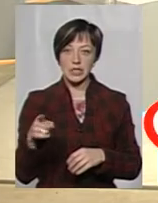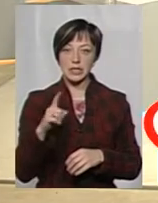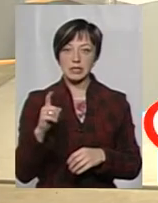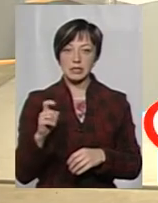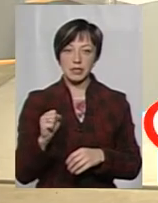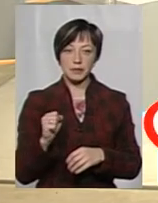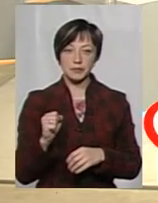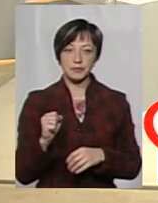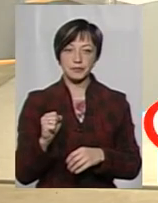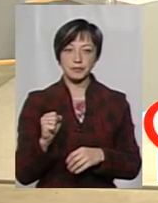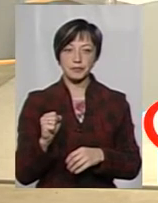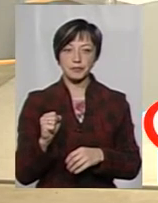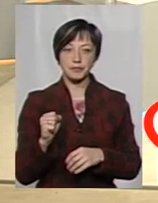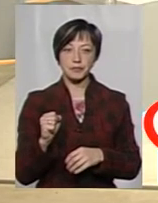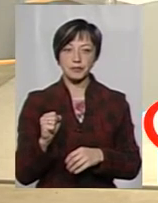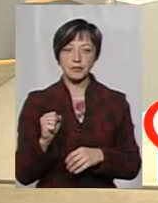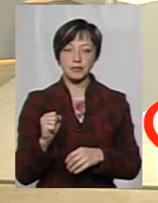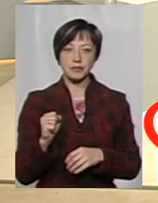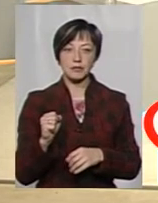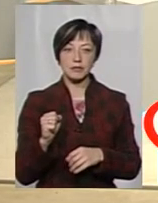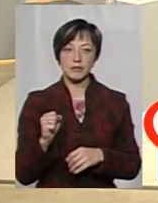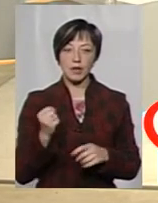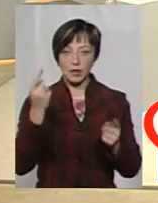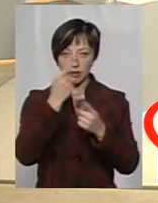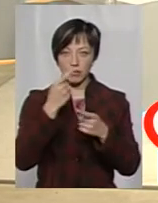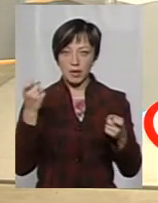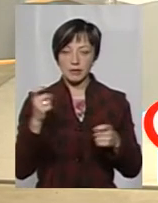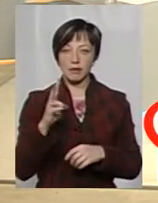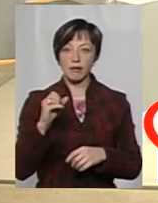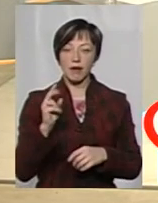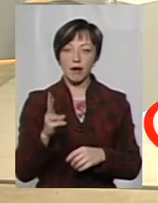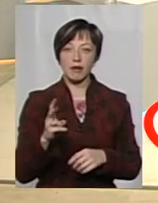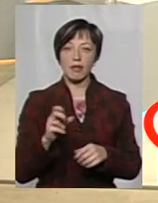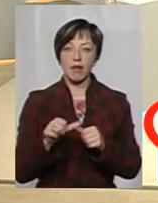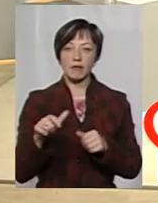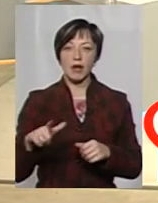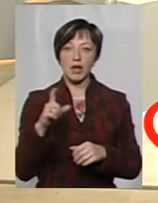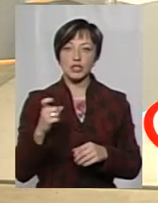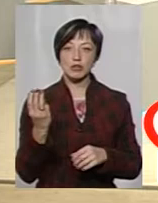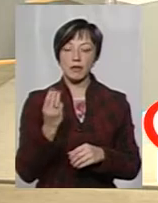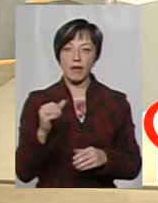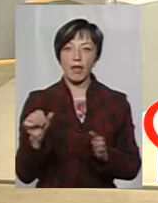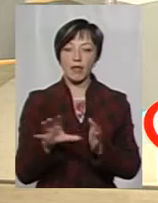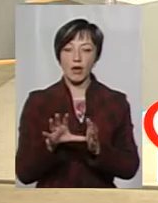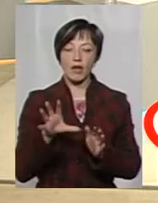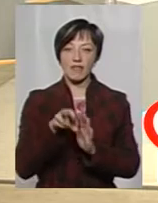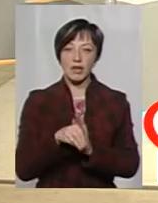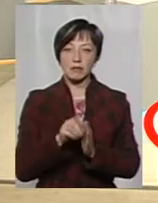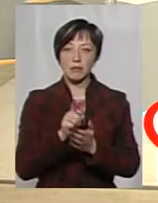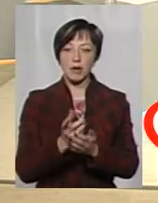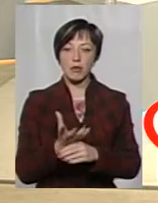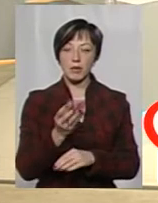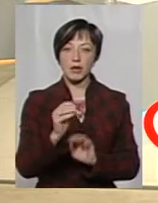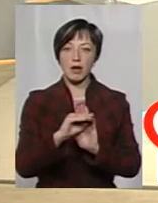інформацією на «Нафтогаз», «Шепетівка Енергоінвест» має проплатити по